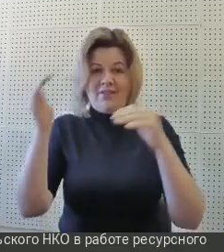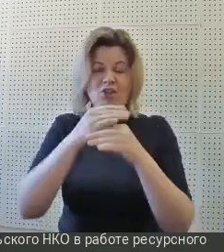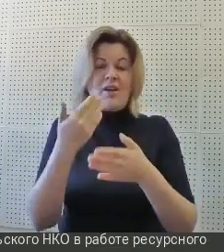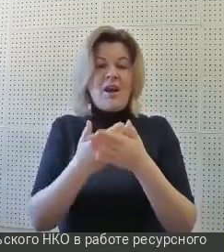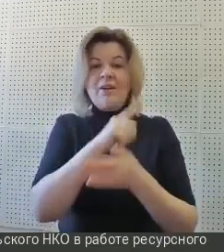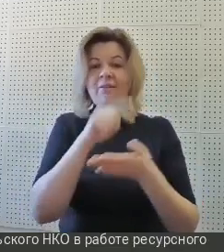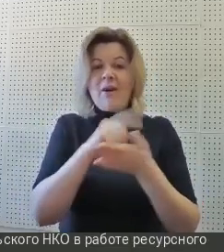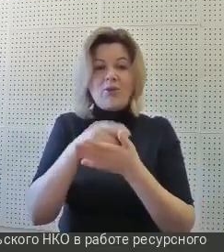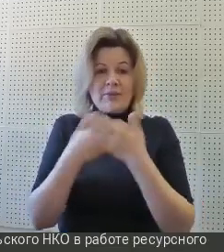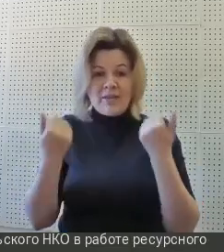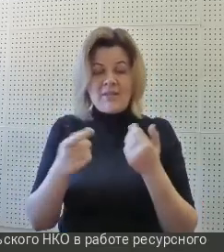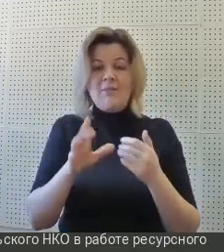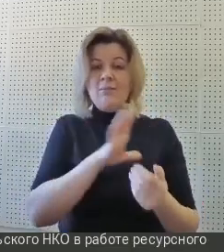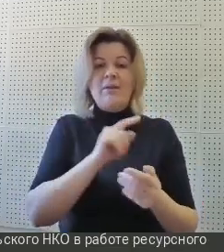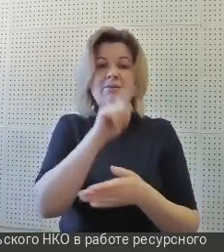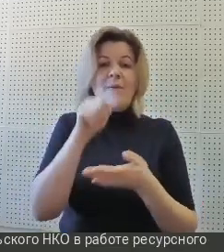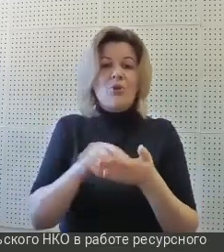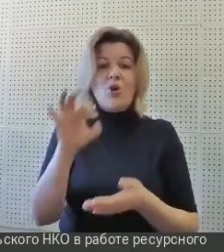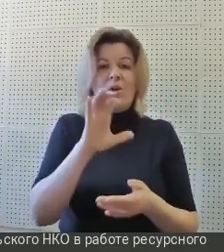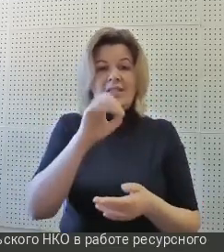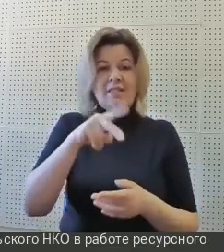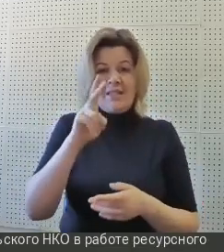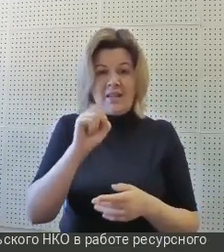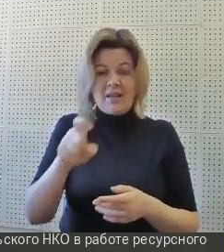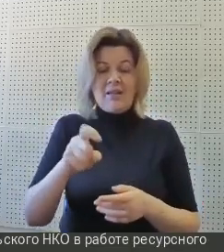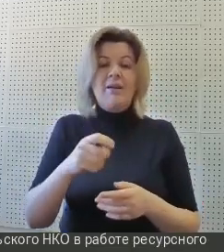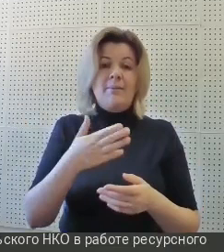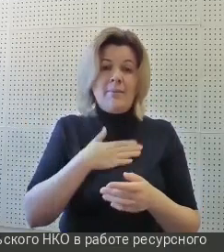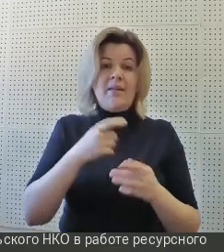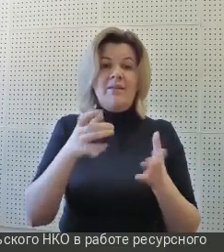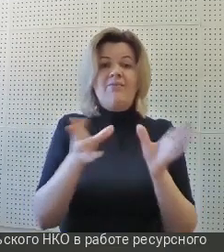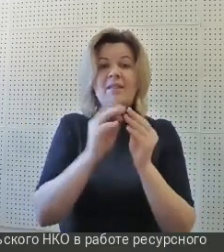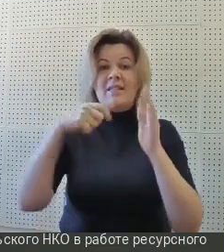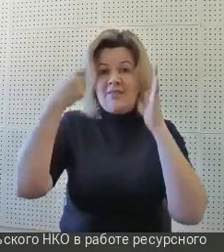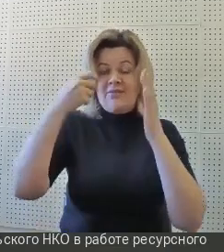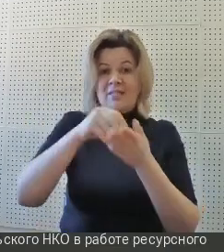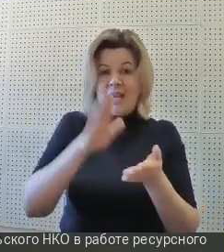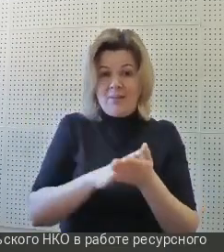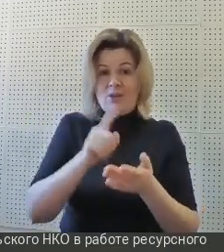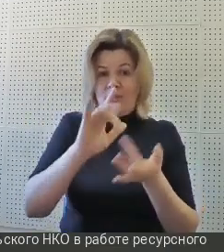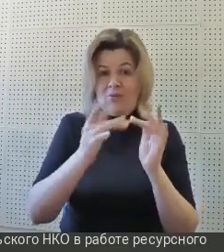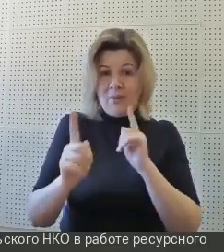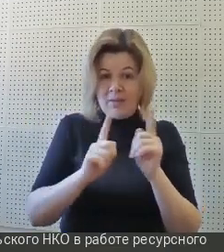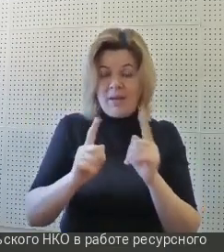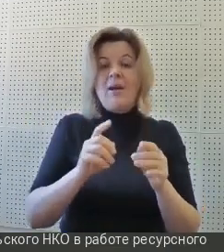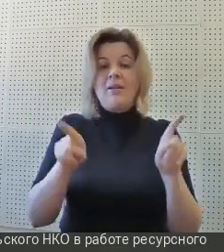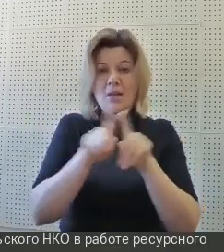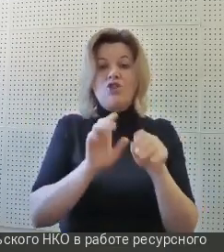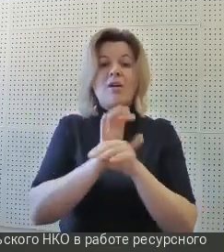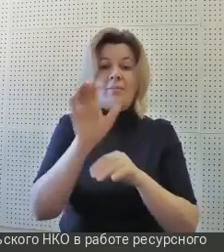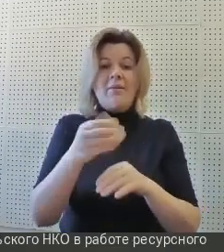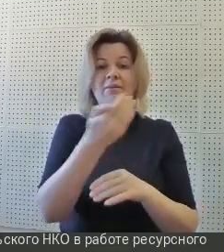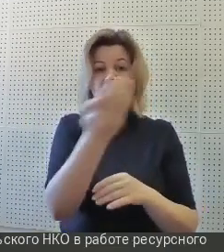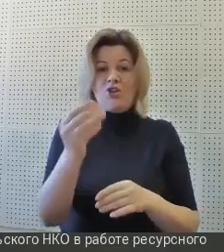вопросов нет, там спрашивали про ссылки, но мы с записью вебинара отправим и ссылки, которые